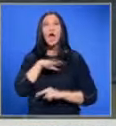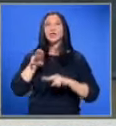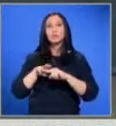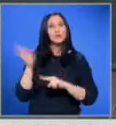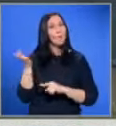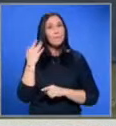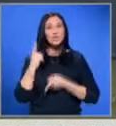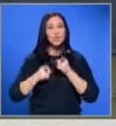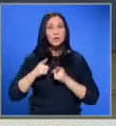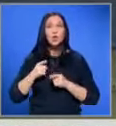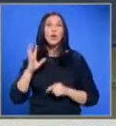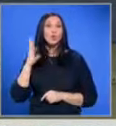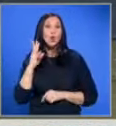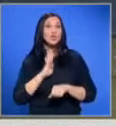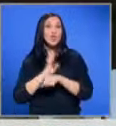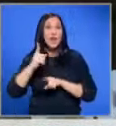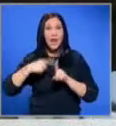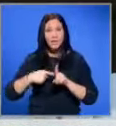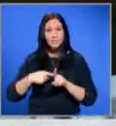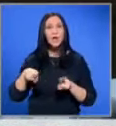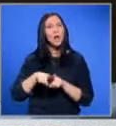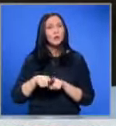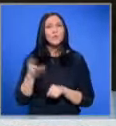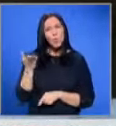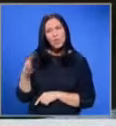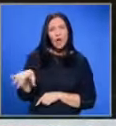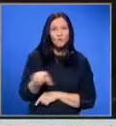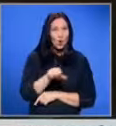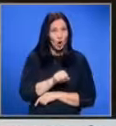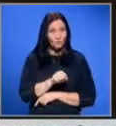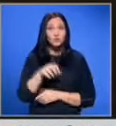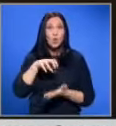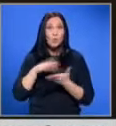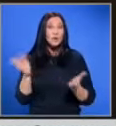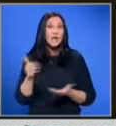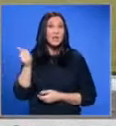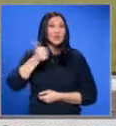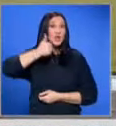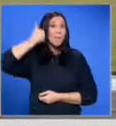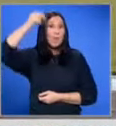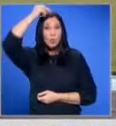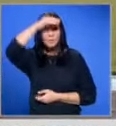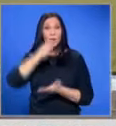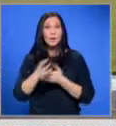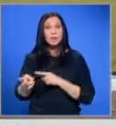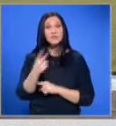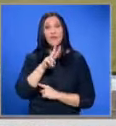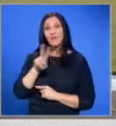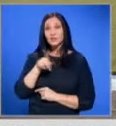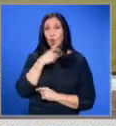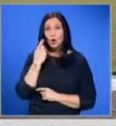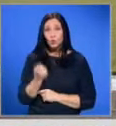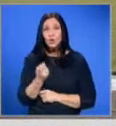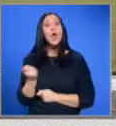Шимун Джабел е треньор на Лудогорец 14 месеца, като под негово ръководство тимът стана шампион на България през 2022